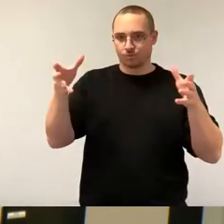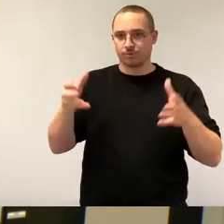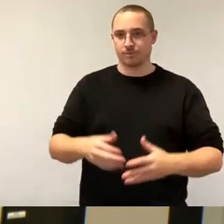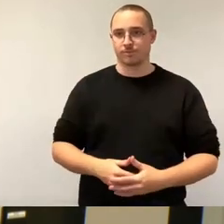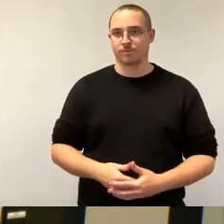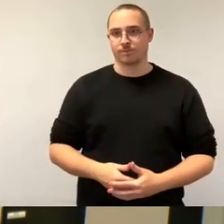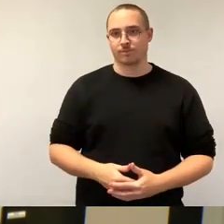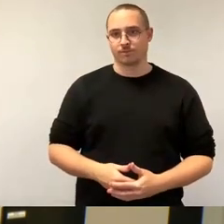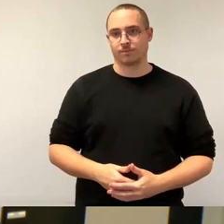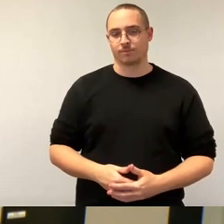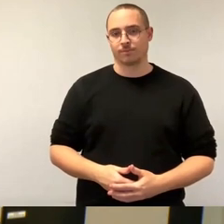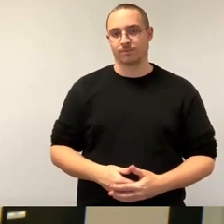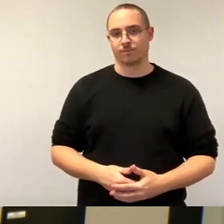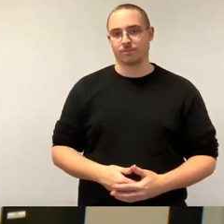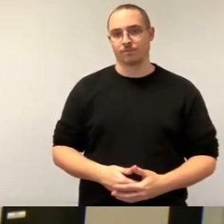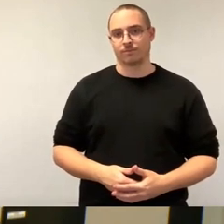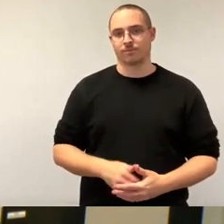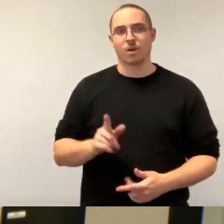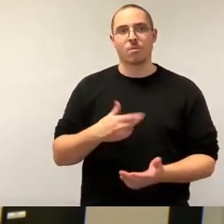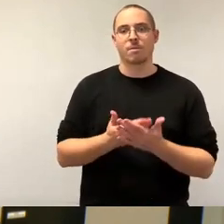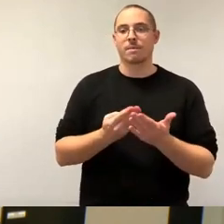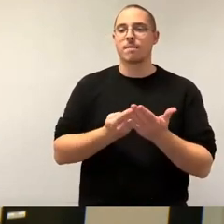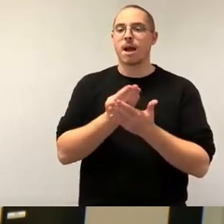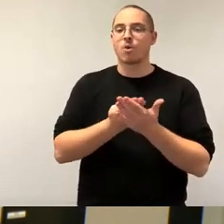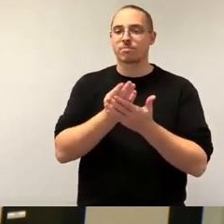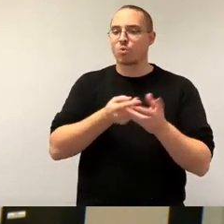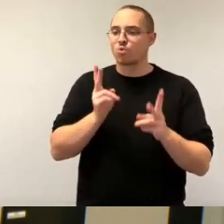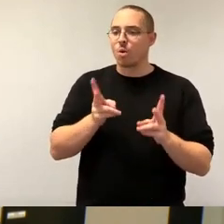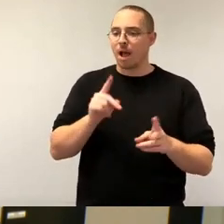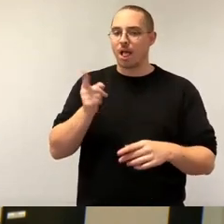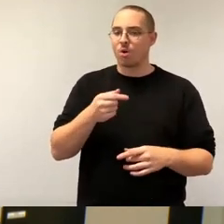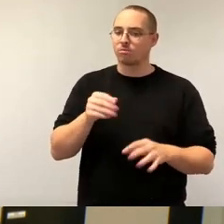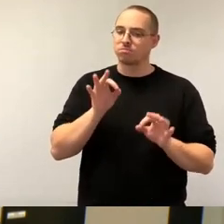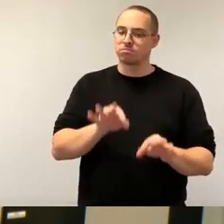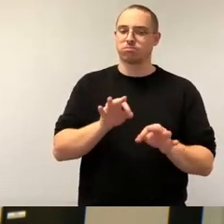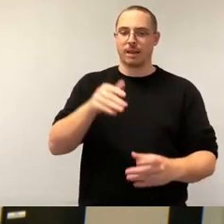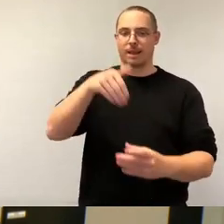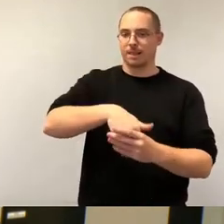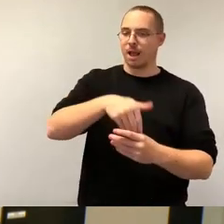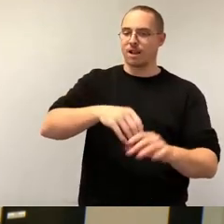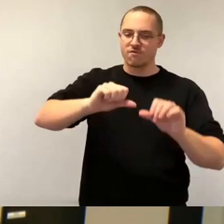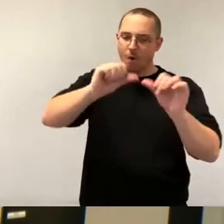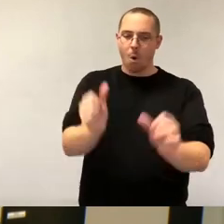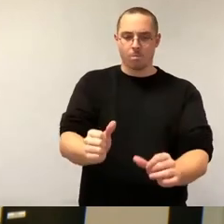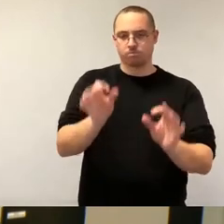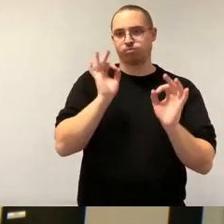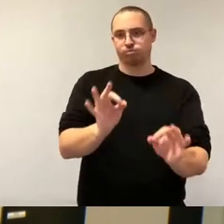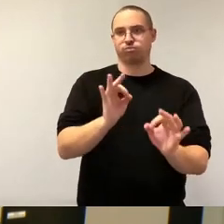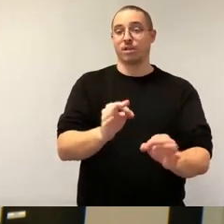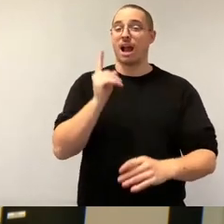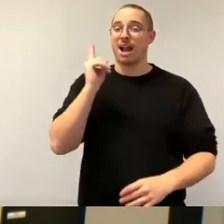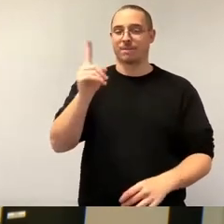auch eine normale Ausbildung sehr stark gewonnen hat an Format, aber die Abbrecherquote laut